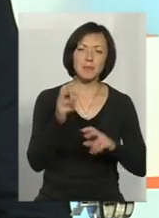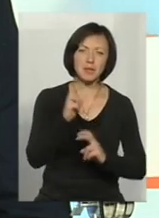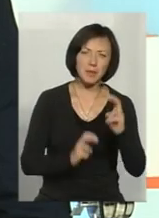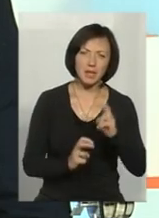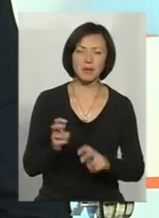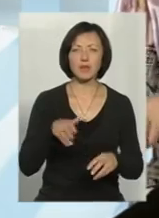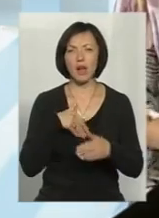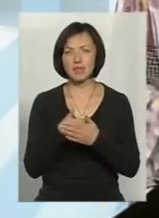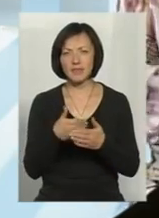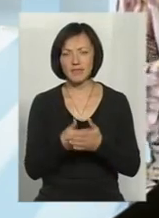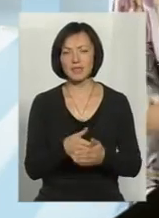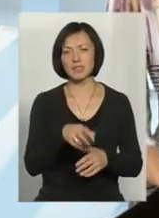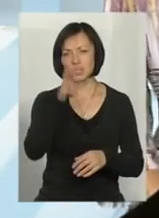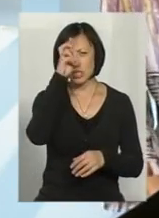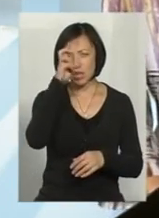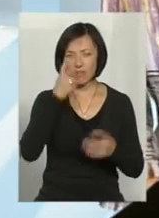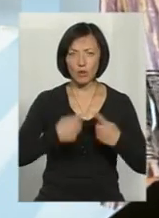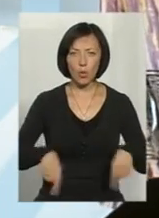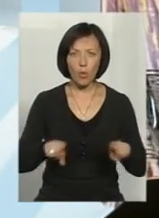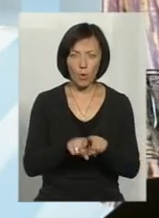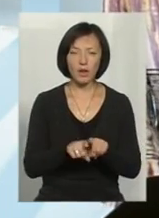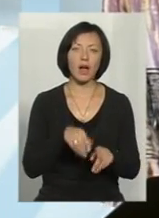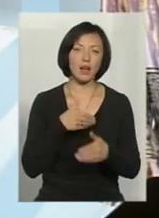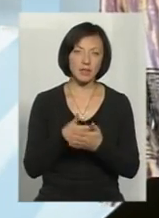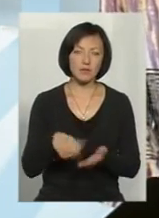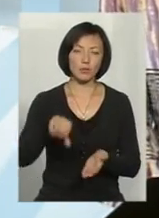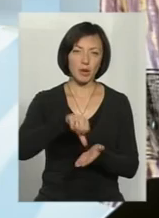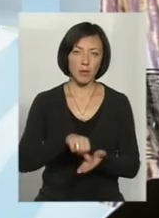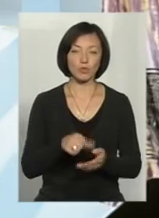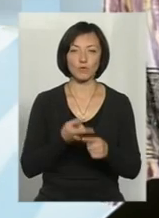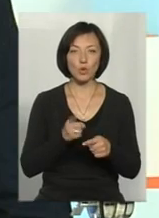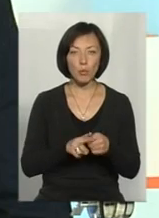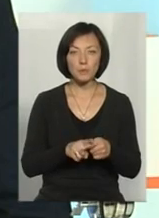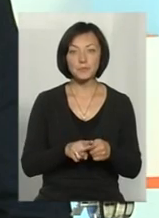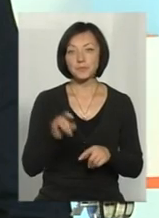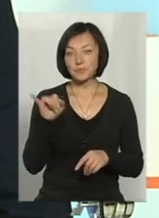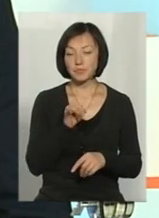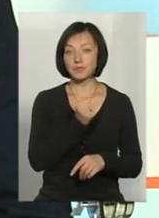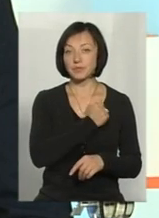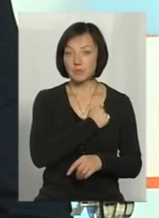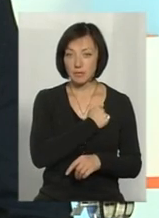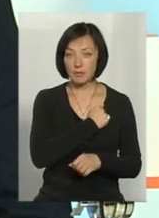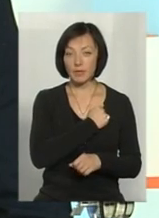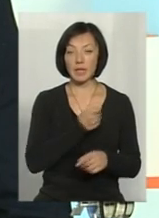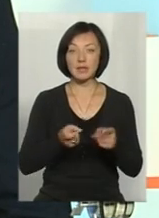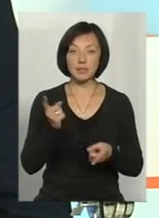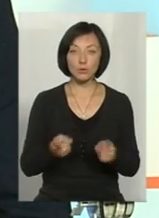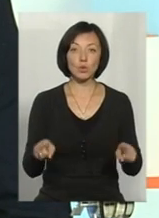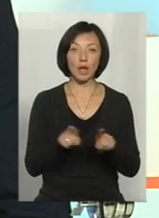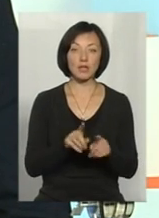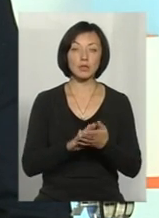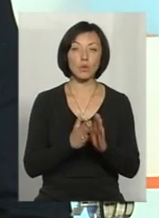громадськість, активність. Державні органи так само активно беруть в цьому участь. І, на жаль, от дійсно така